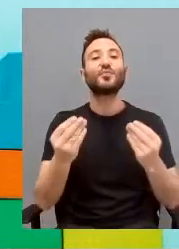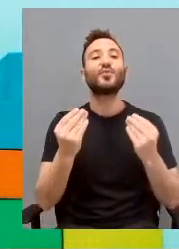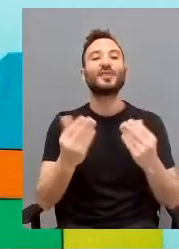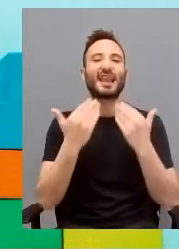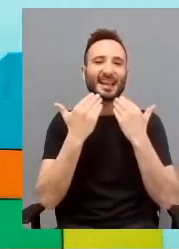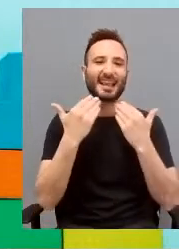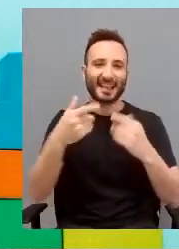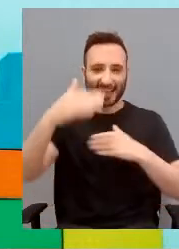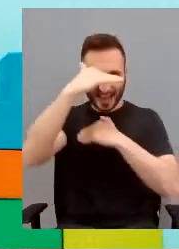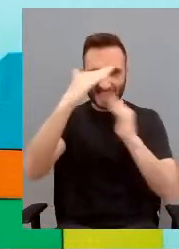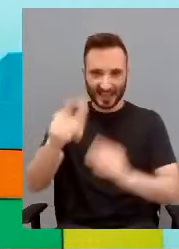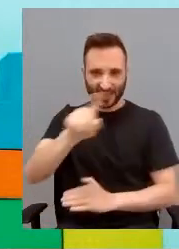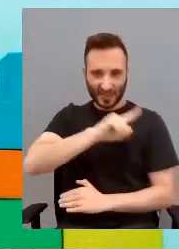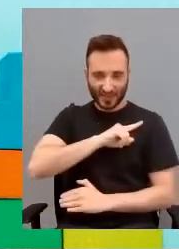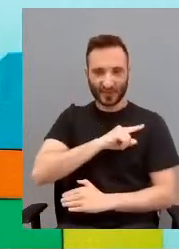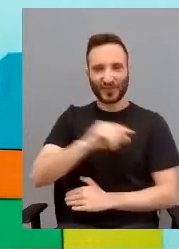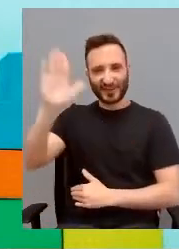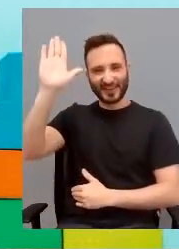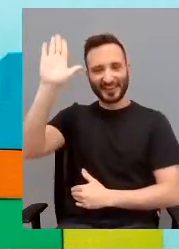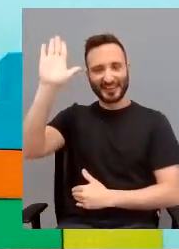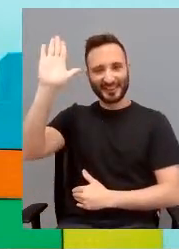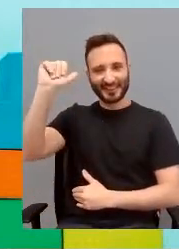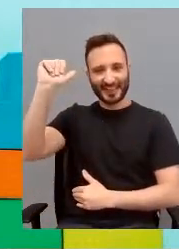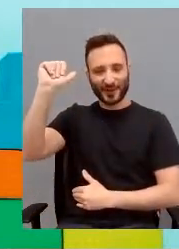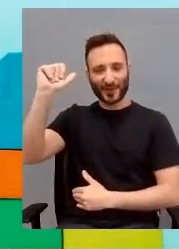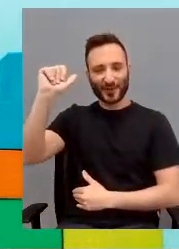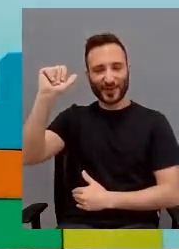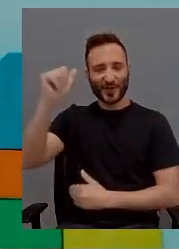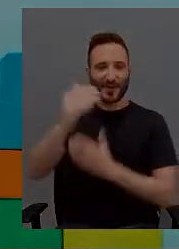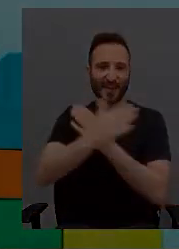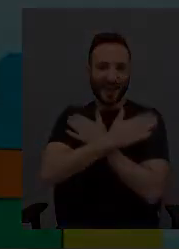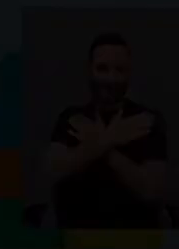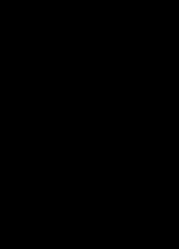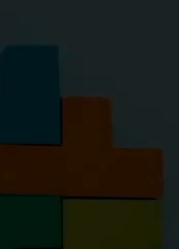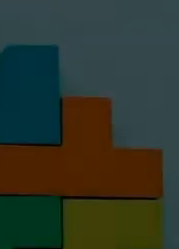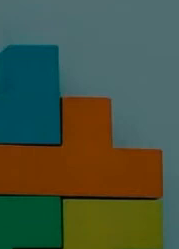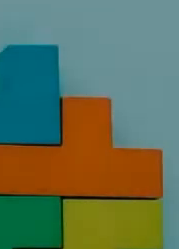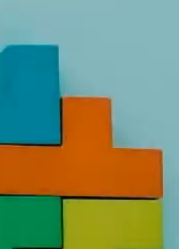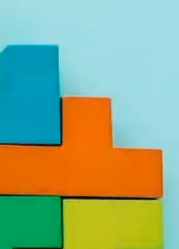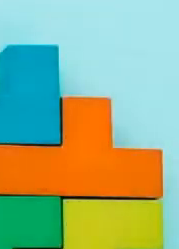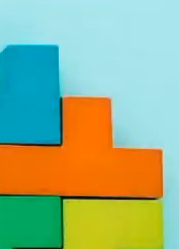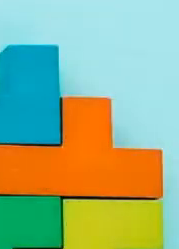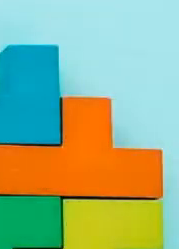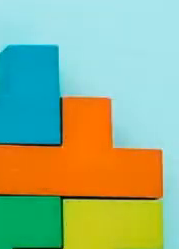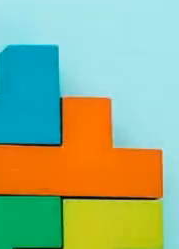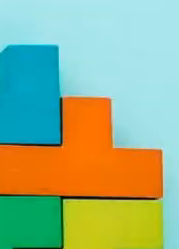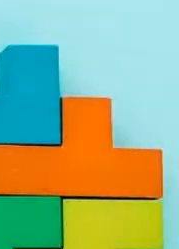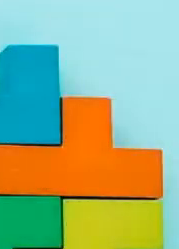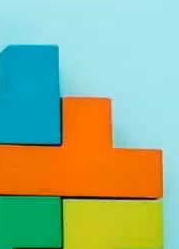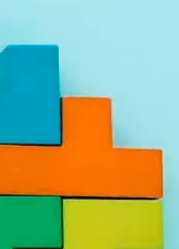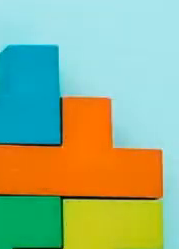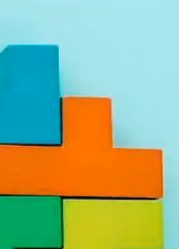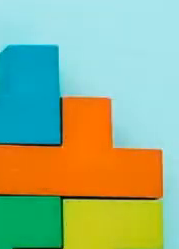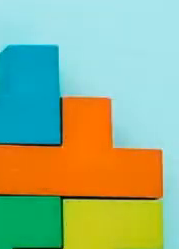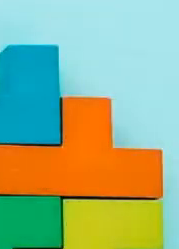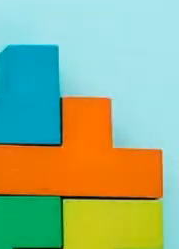l'attenzione e lo saluto con un gran abrazzo. Un abbraccio. Grazie.